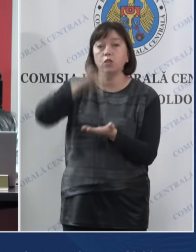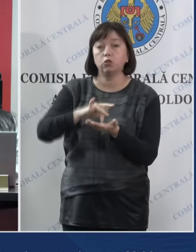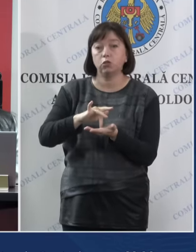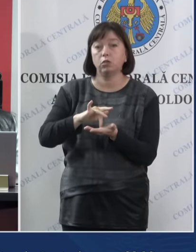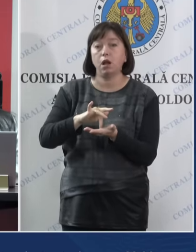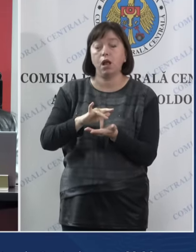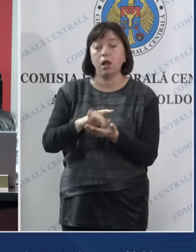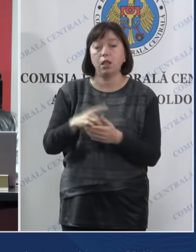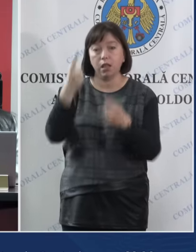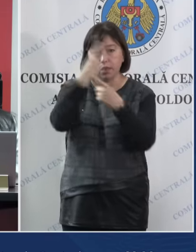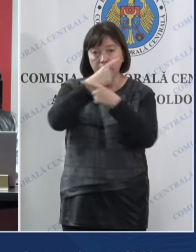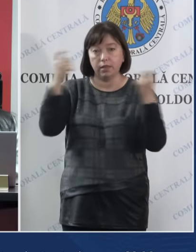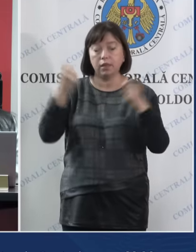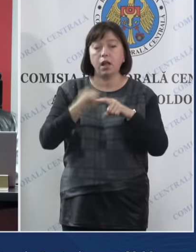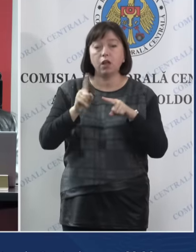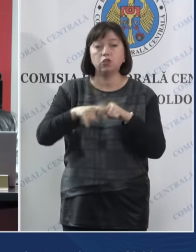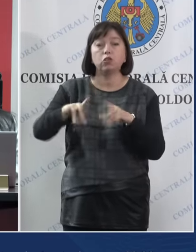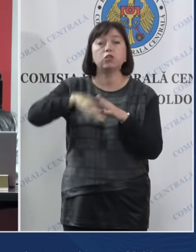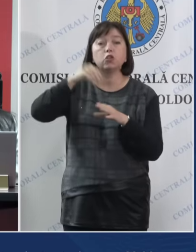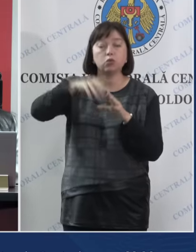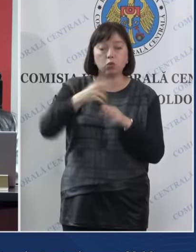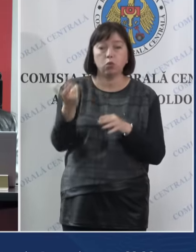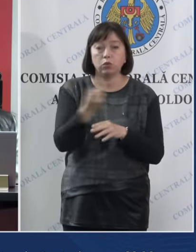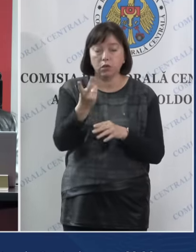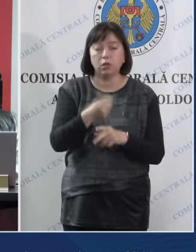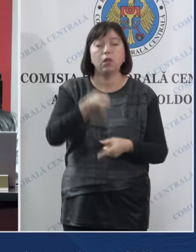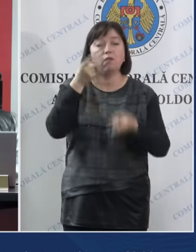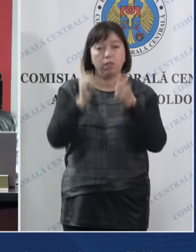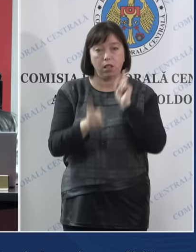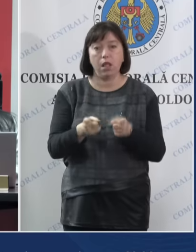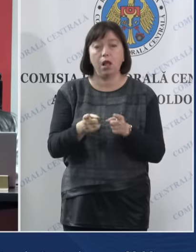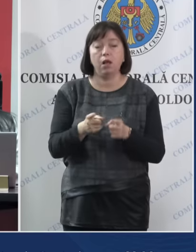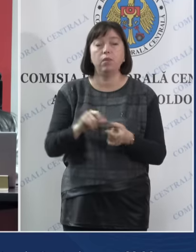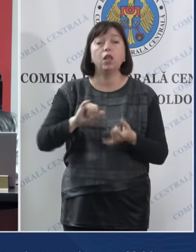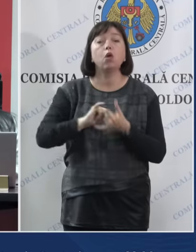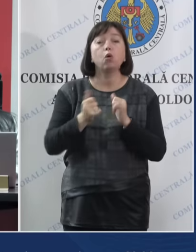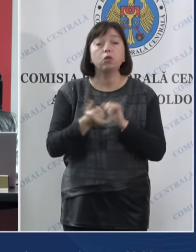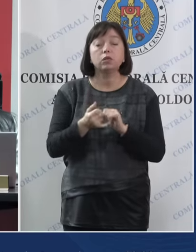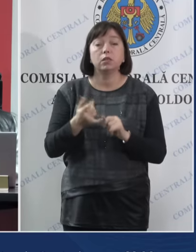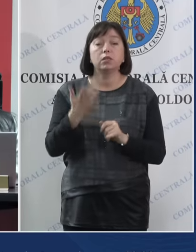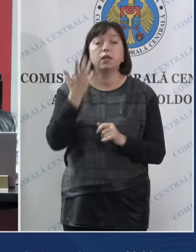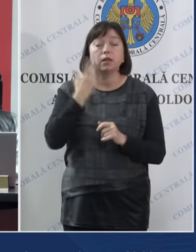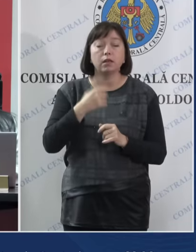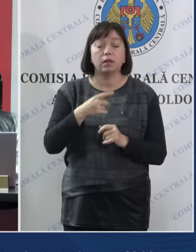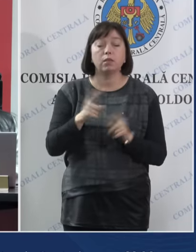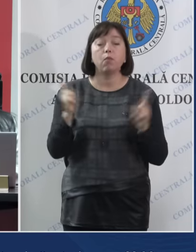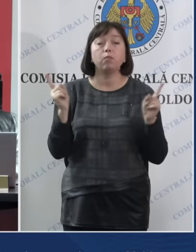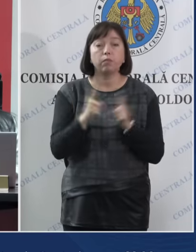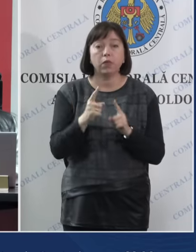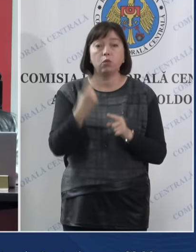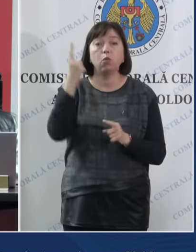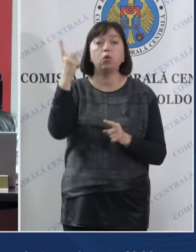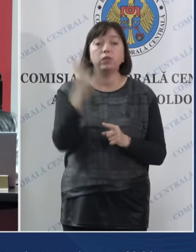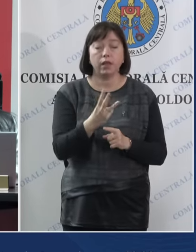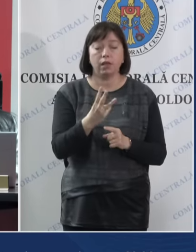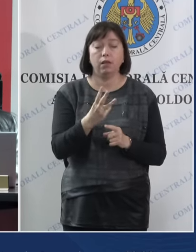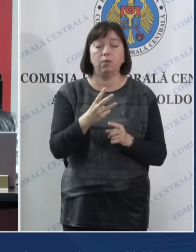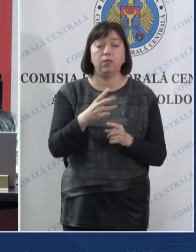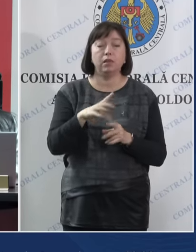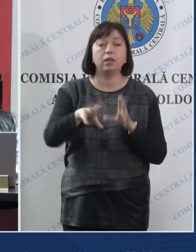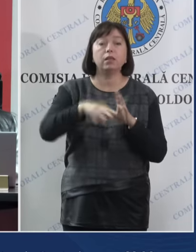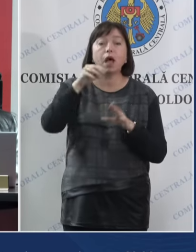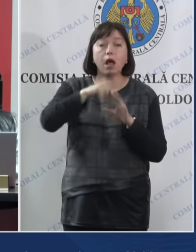Centrală declară aceste scrutine valabile în condițiile în care cel puțin o treime dintre